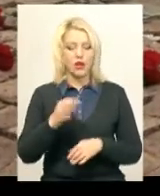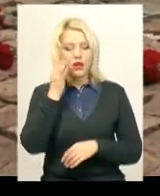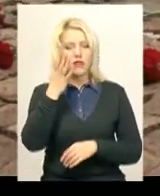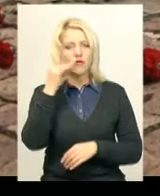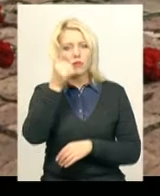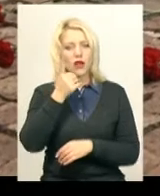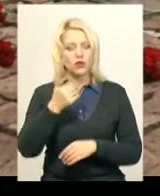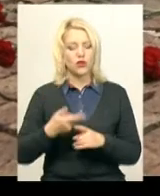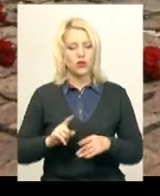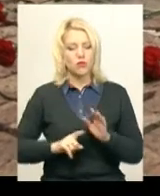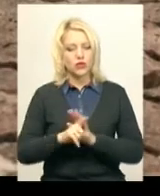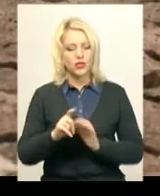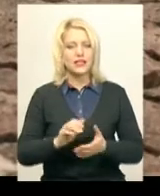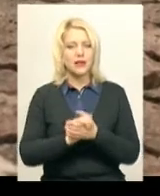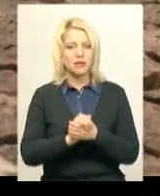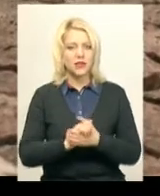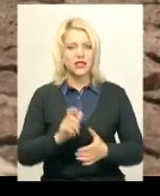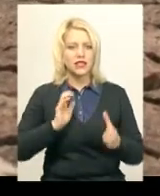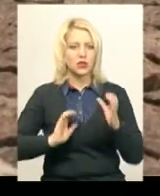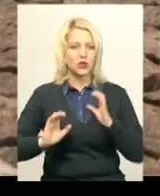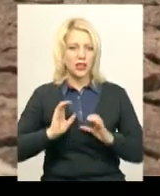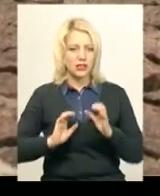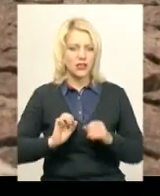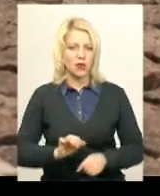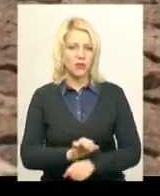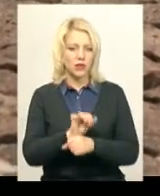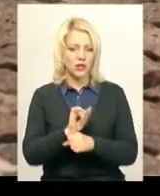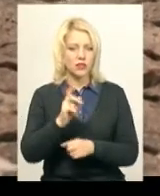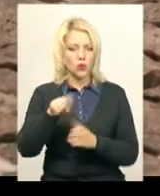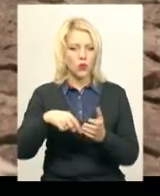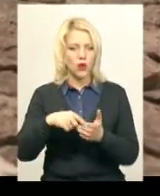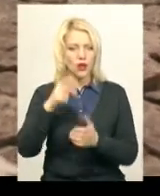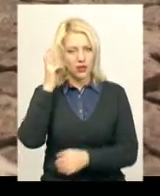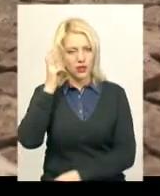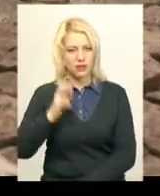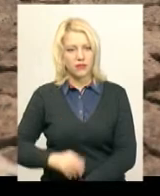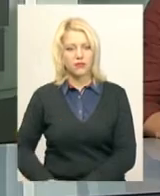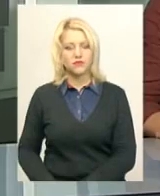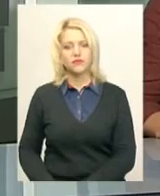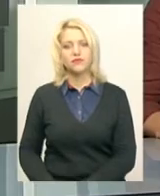розпочались мирні студентські протести в Києві. Анастасія Олексюк, Юрій Чорний, Новини, Поділля, Центр.